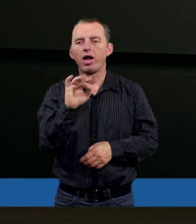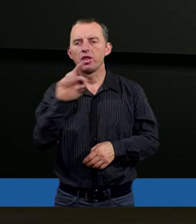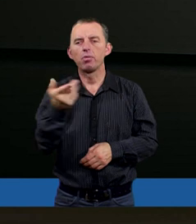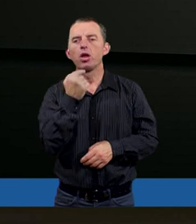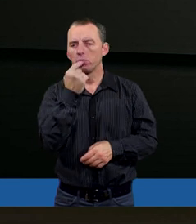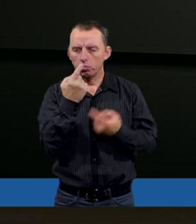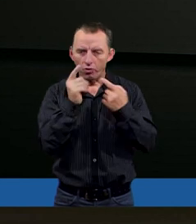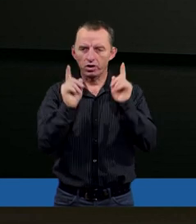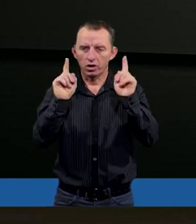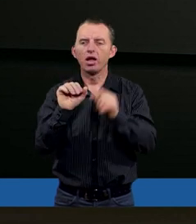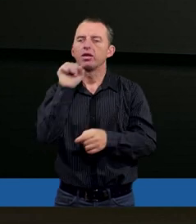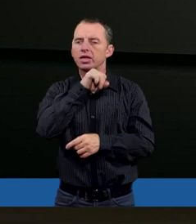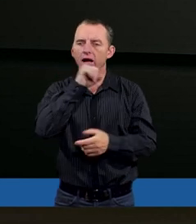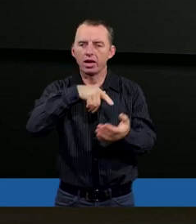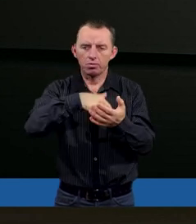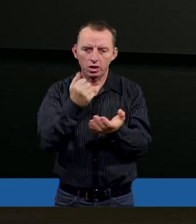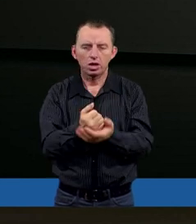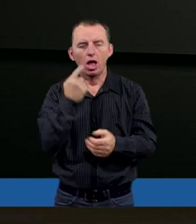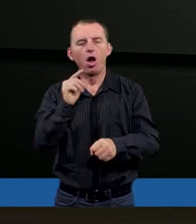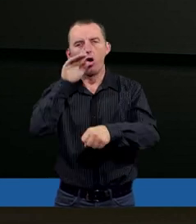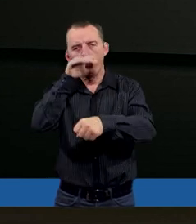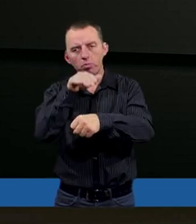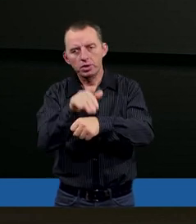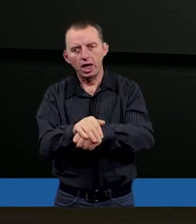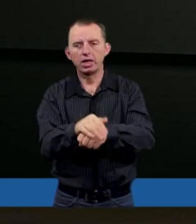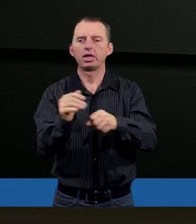zwrócił uwagę, że jest w Starym Testamencie też wiele obietnic.